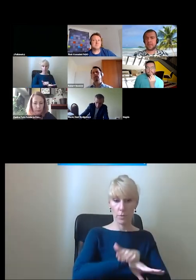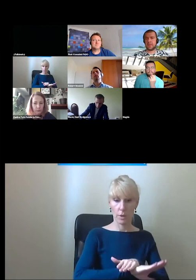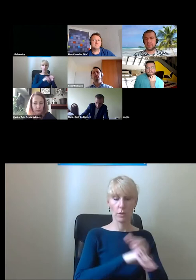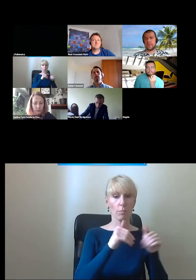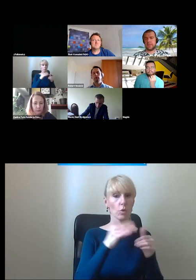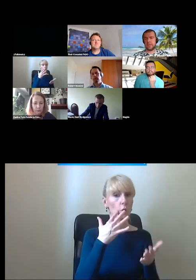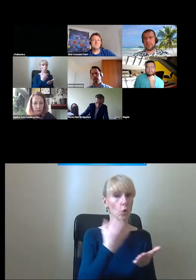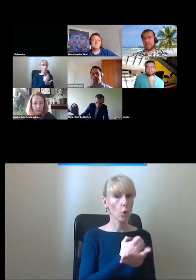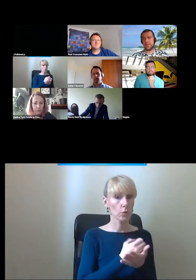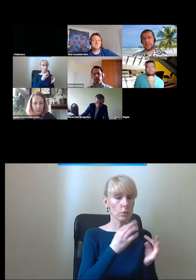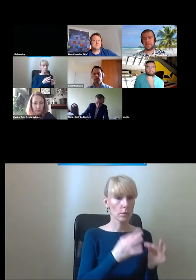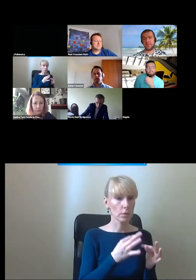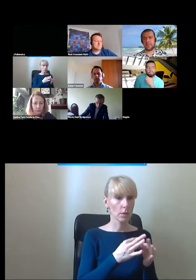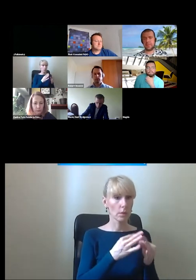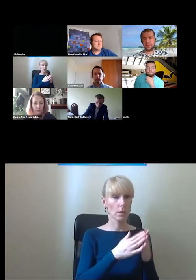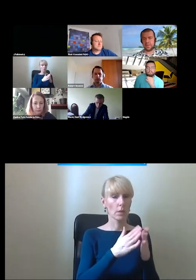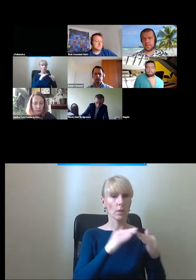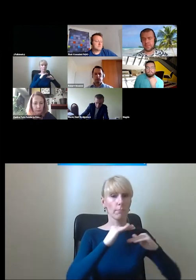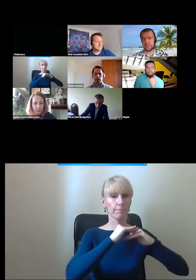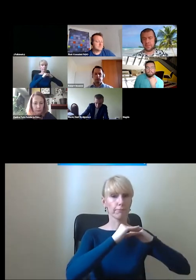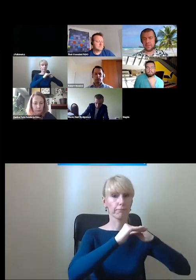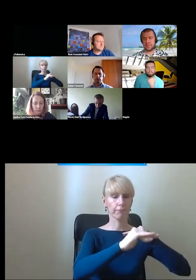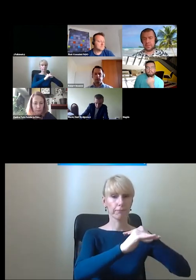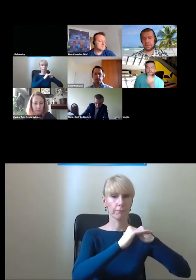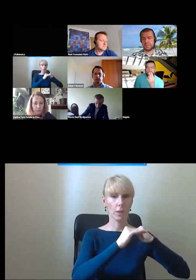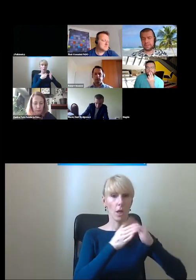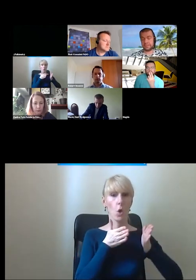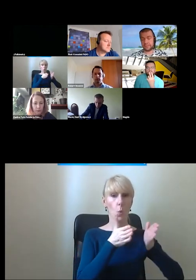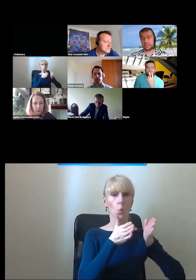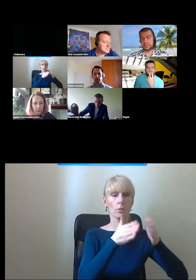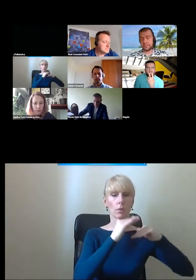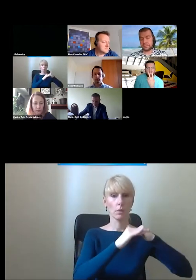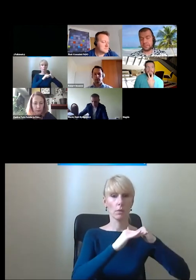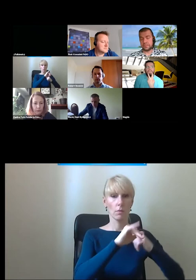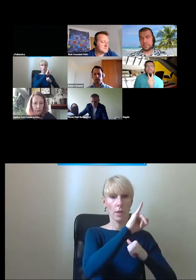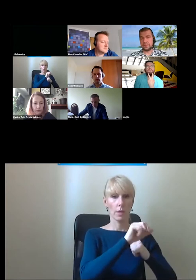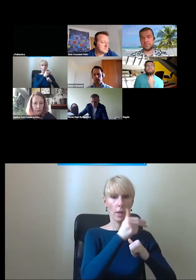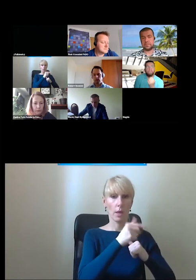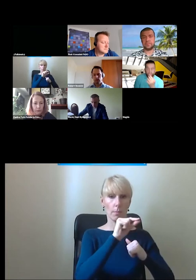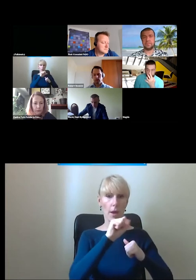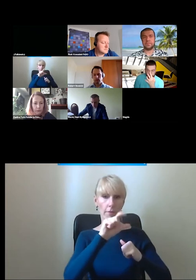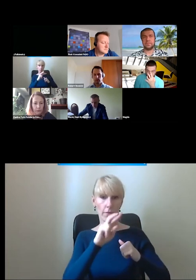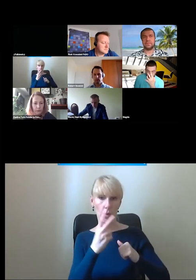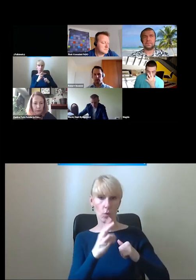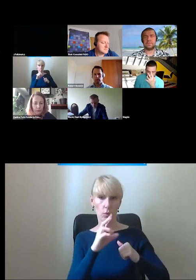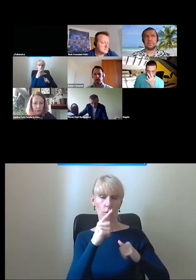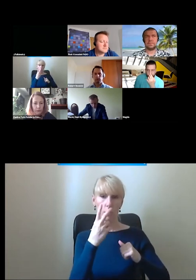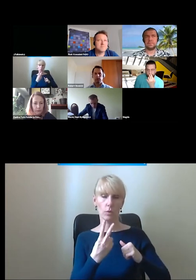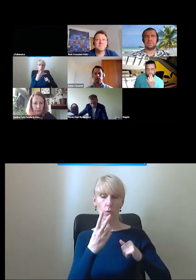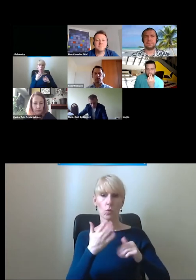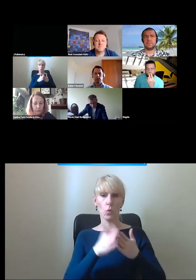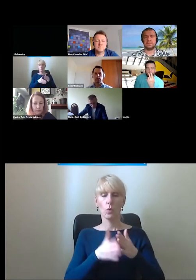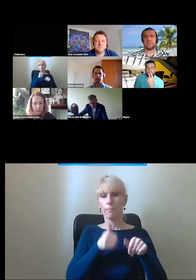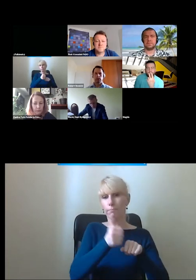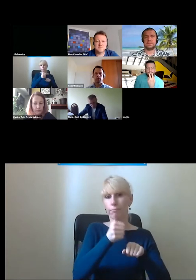skorzystać, przejść w poziomie jezdni przez Aleję Jana Pawła II, tak aby dostać się na te przystanki